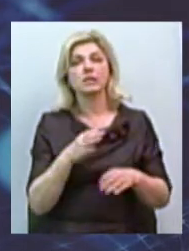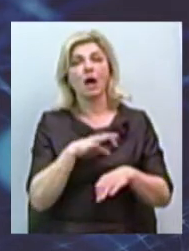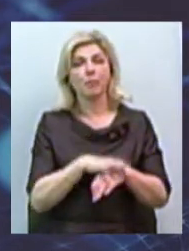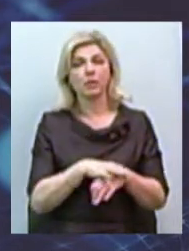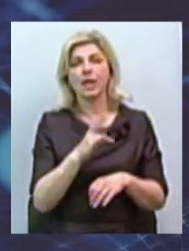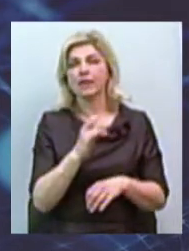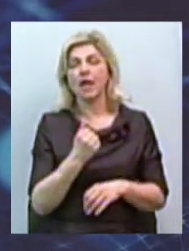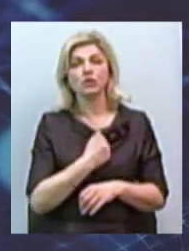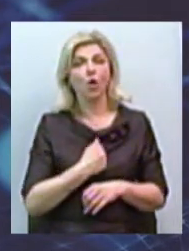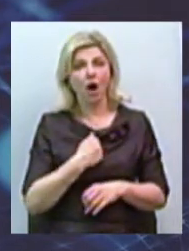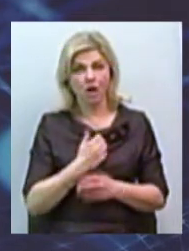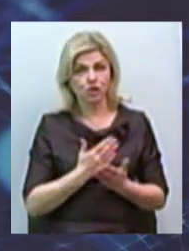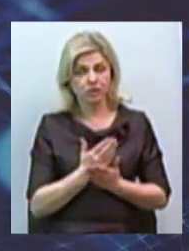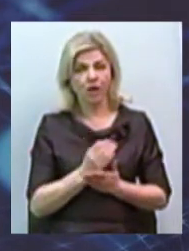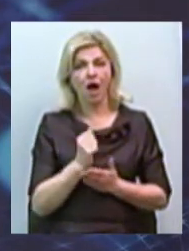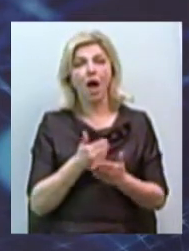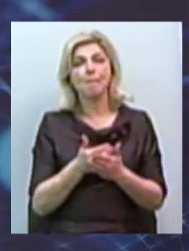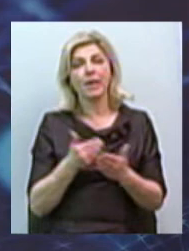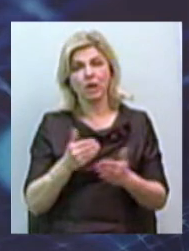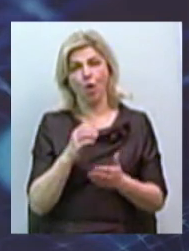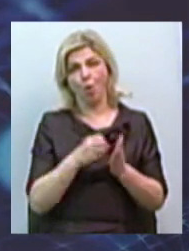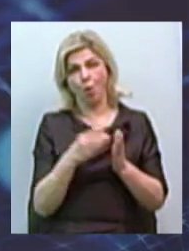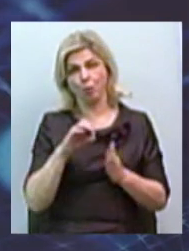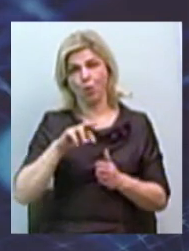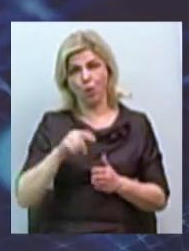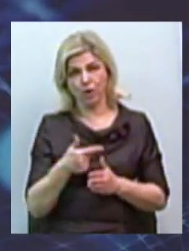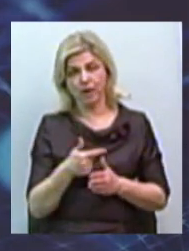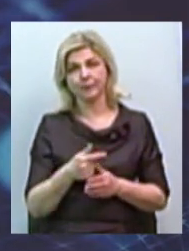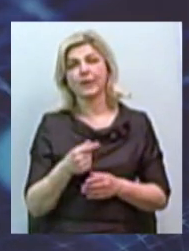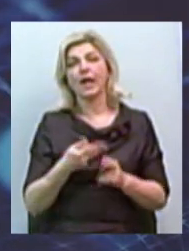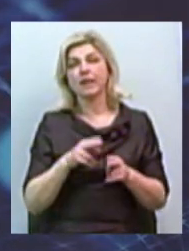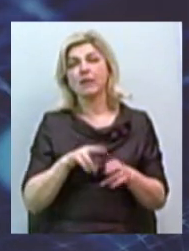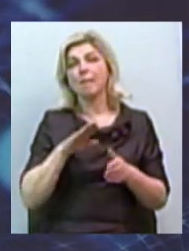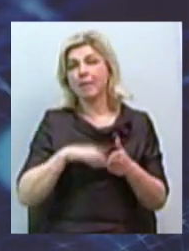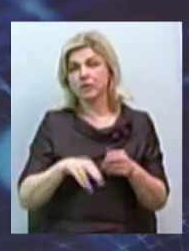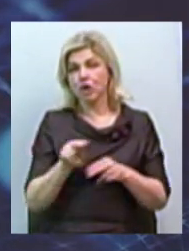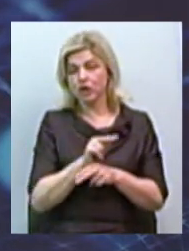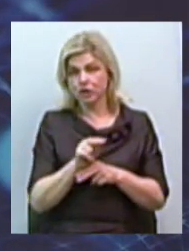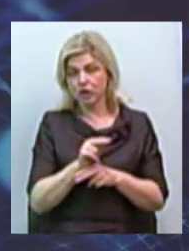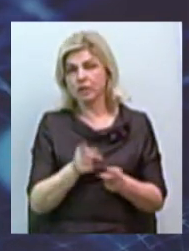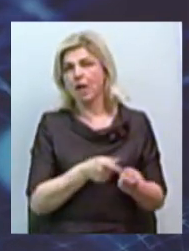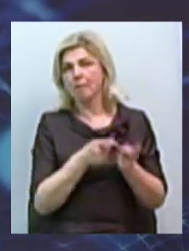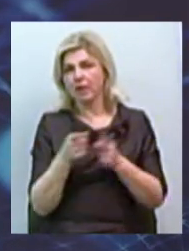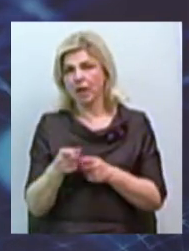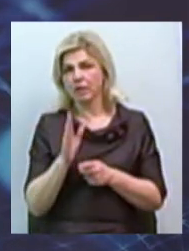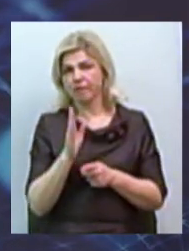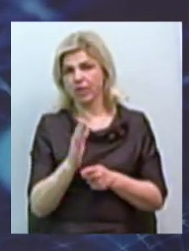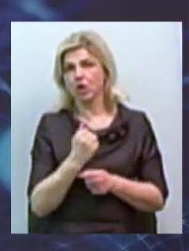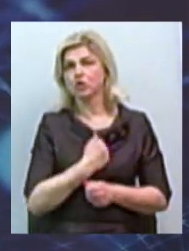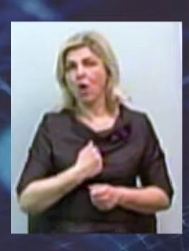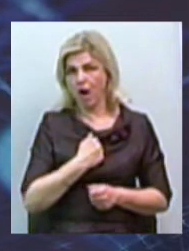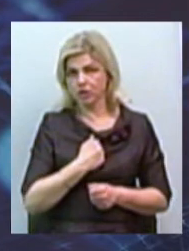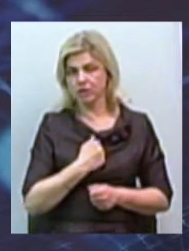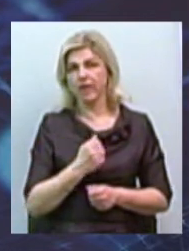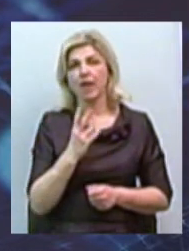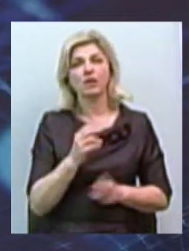злокачественное заболевание, а предопухолевую патологию. Это патология, которая без лечения перейдет в злокачественный процесс. Но она не нуждается